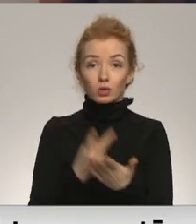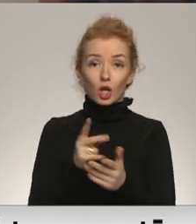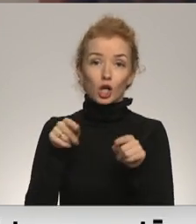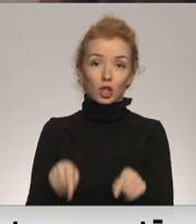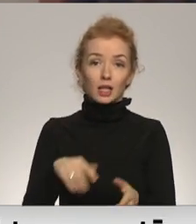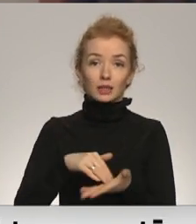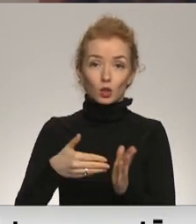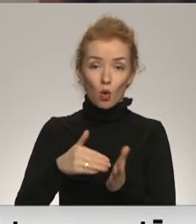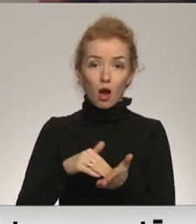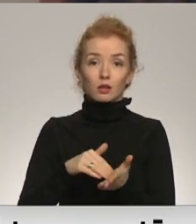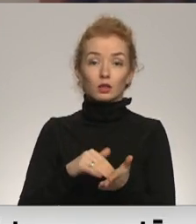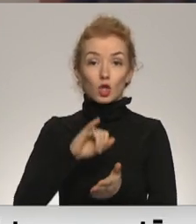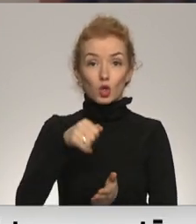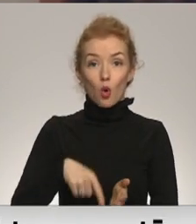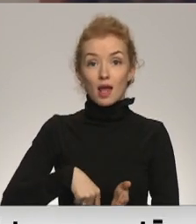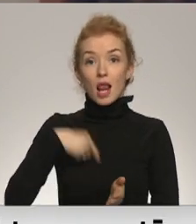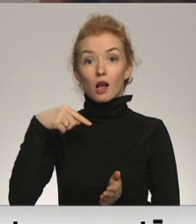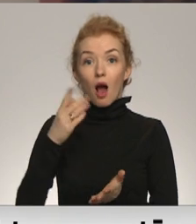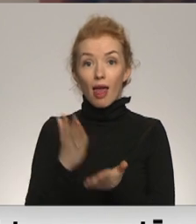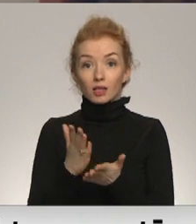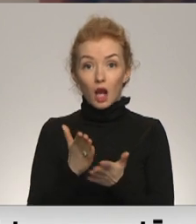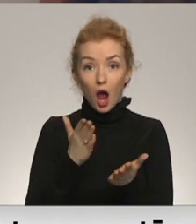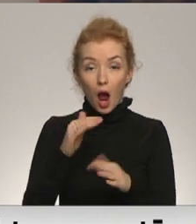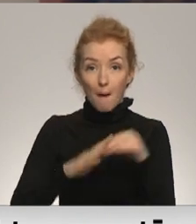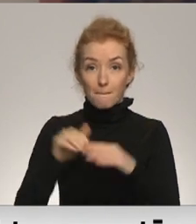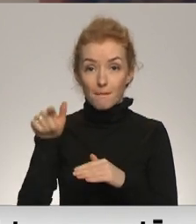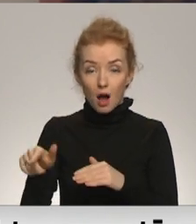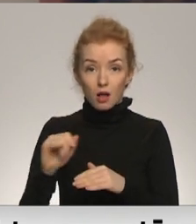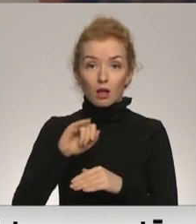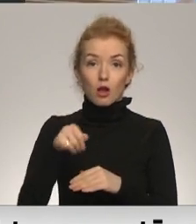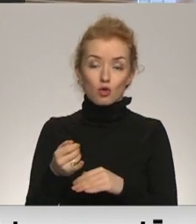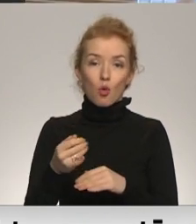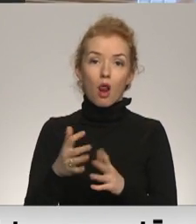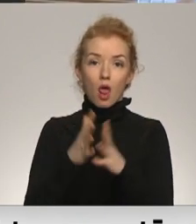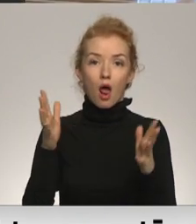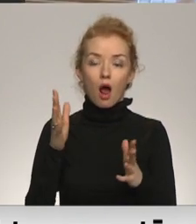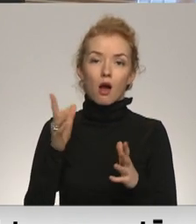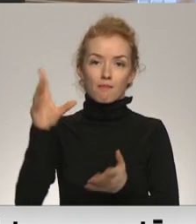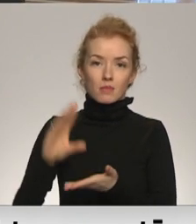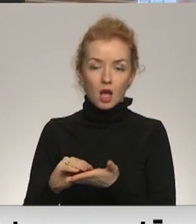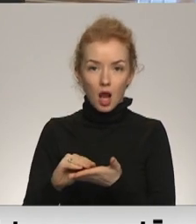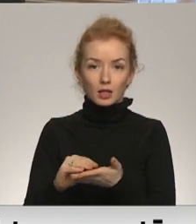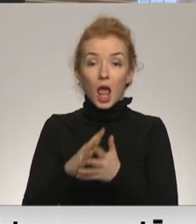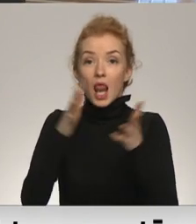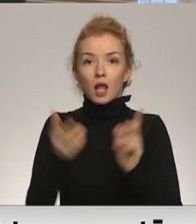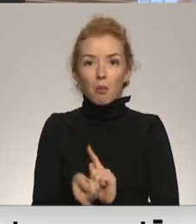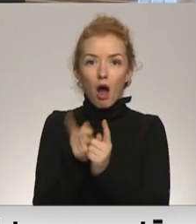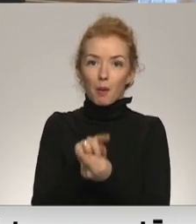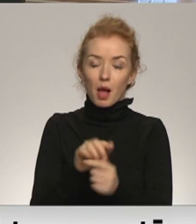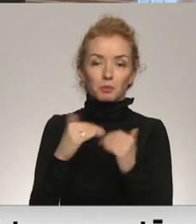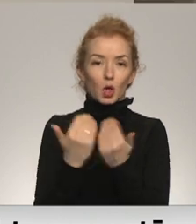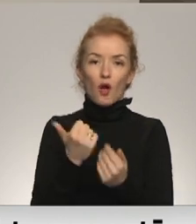situācijā, jo ilgāk esi amatā, jo lielāks svars tevis teiktajā. Nekāds būtisks pārmaiņas birojā Zviedris